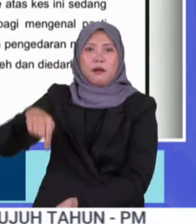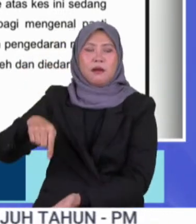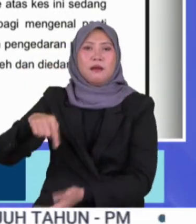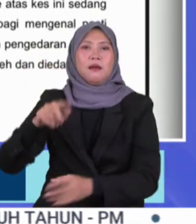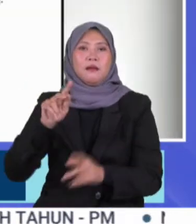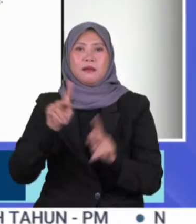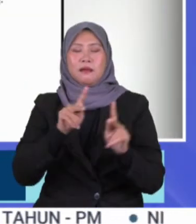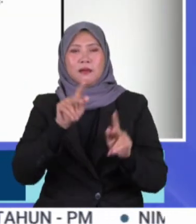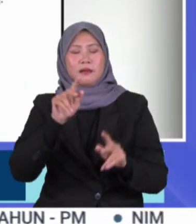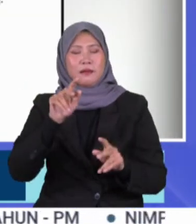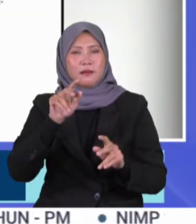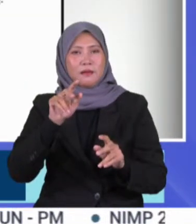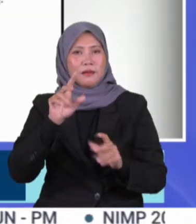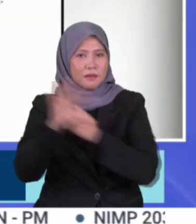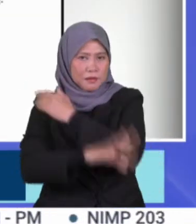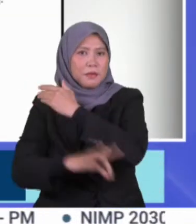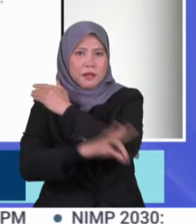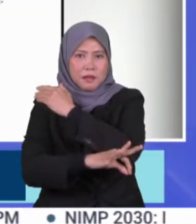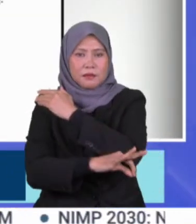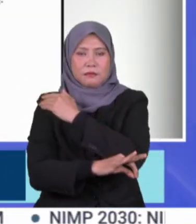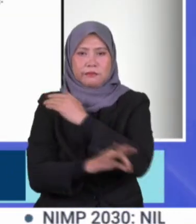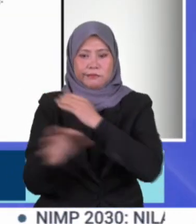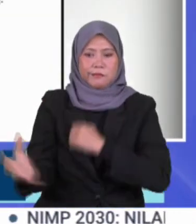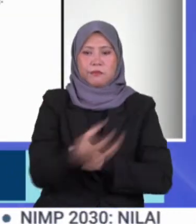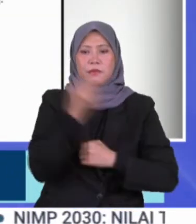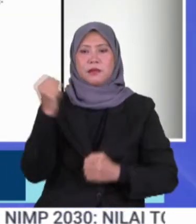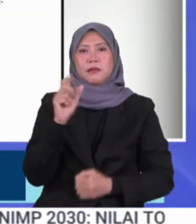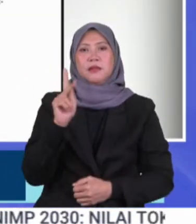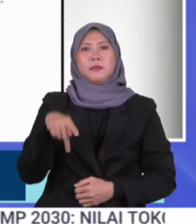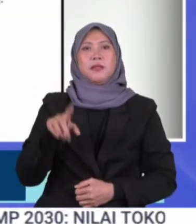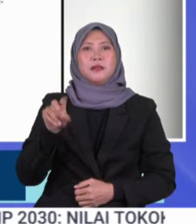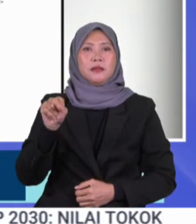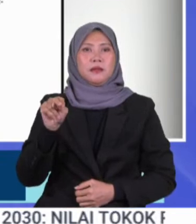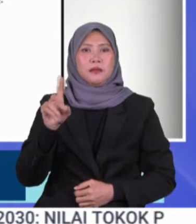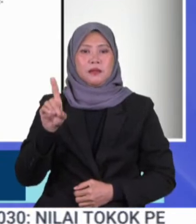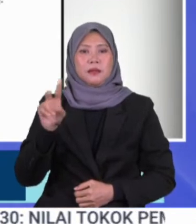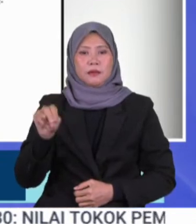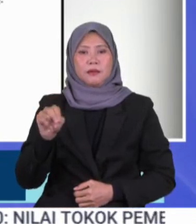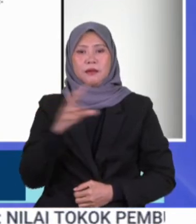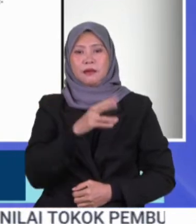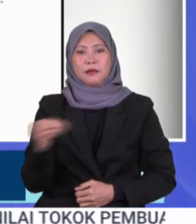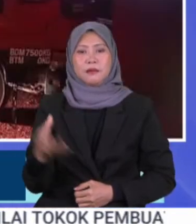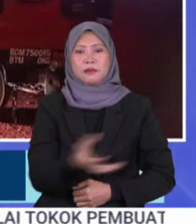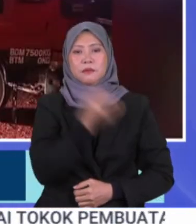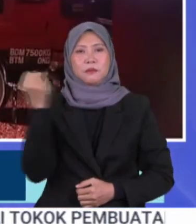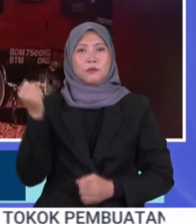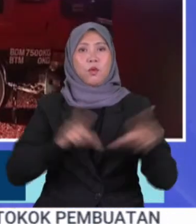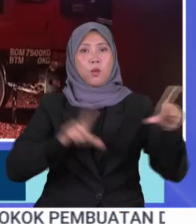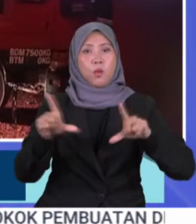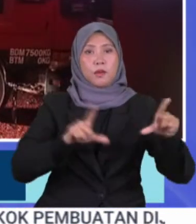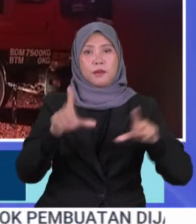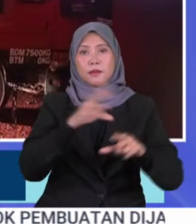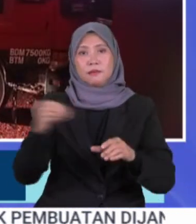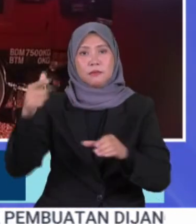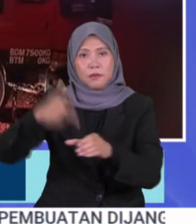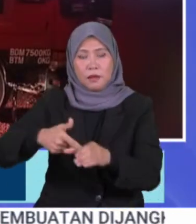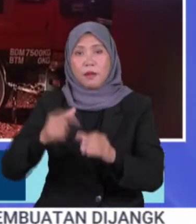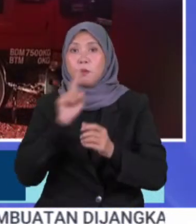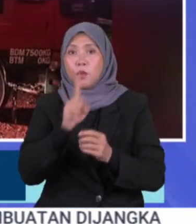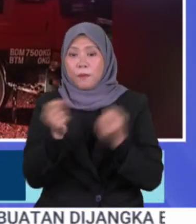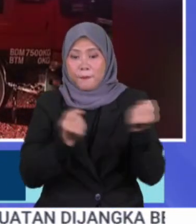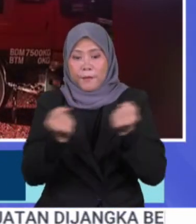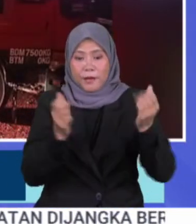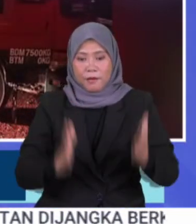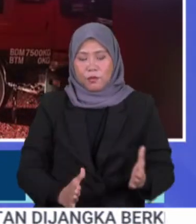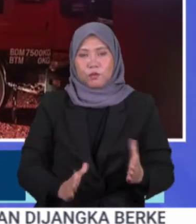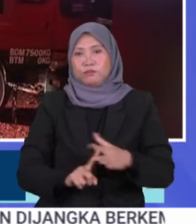Serbu KPDN Nilanan pasan kira-kira 21,000 ringgit turut disita lori dan 6 unit tangki dan pemandu lori berjaya